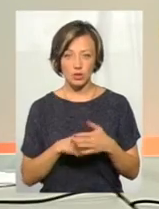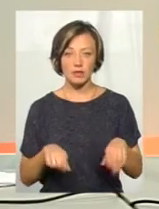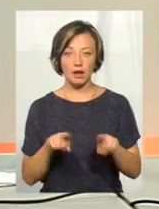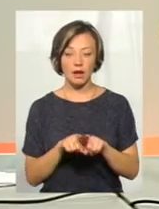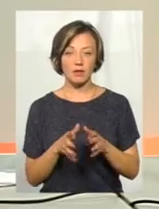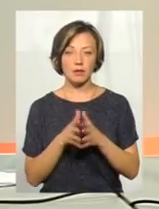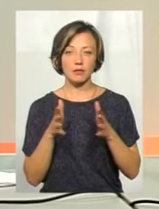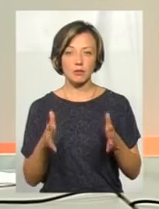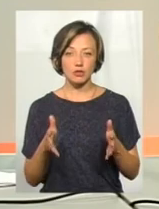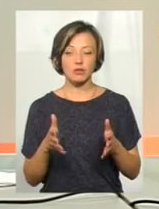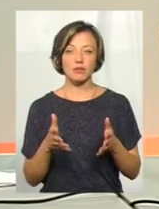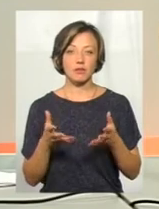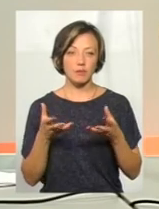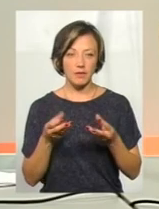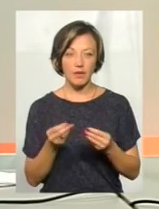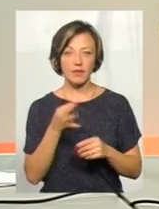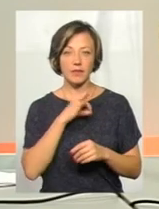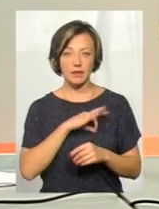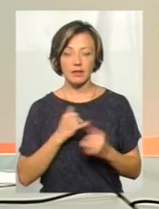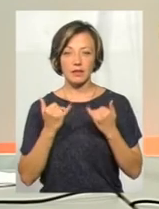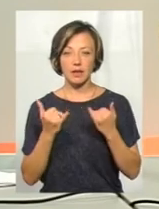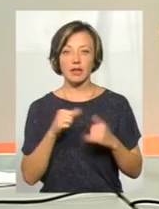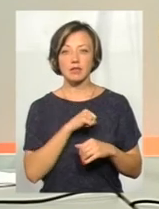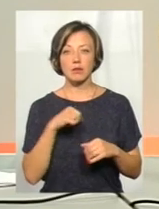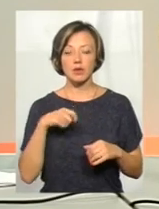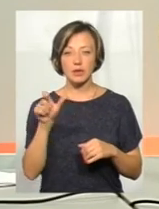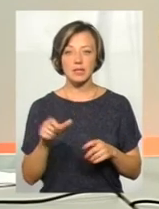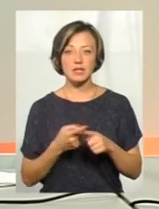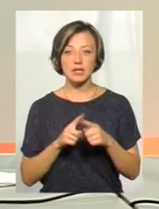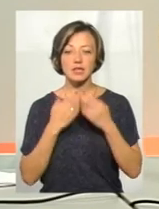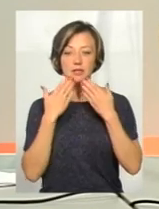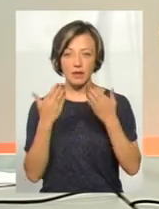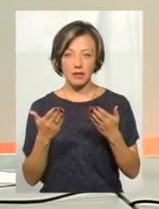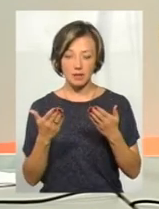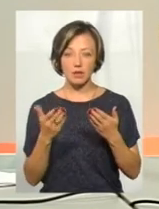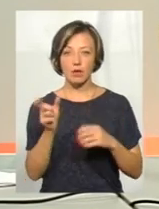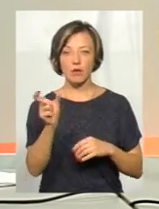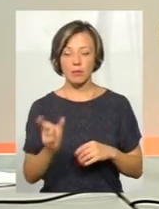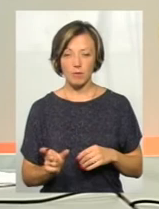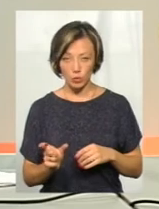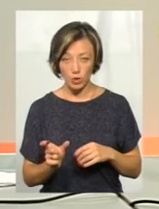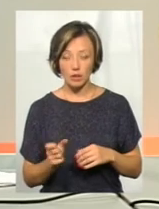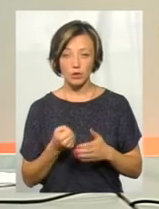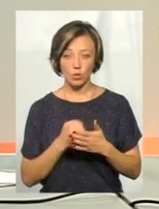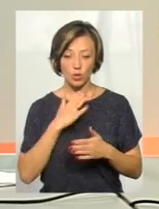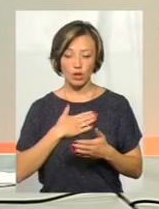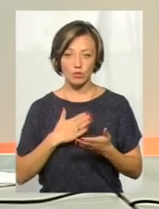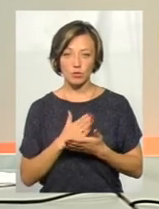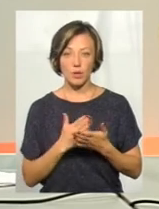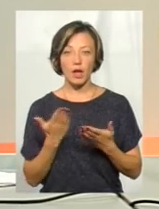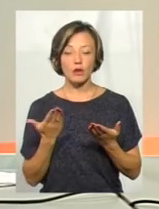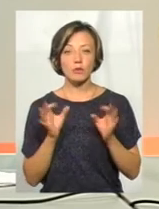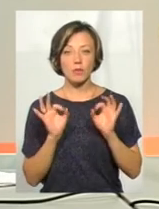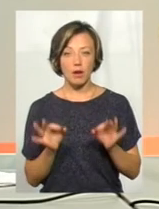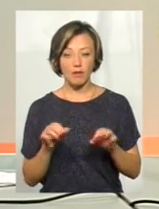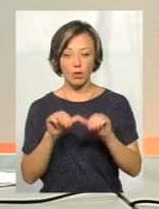найбільш дієва і найбільш ефективна для самої людини, це є звернення громадянина. Якщо воно належним